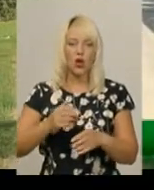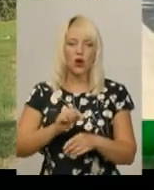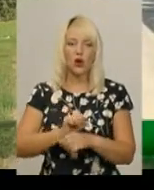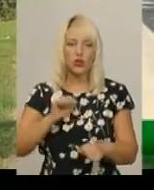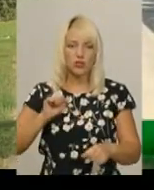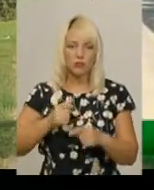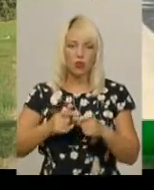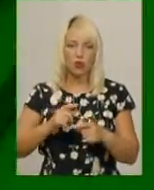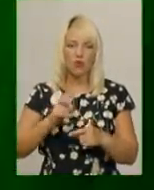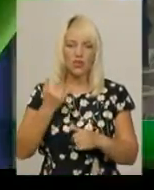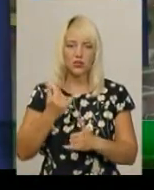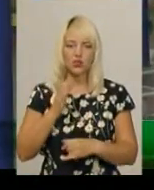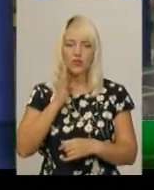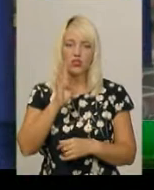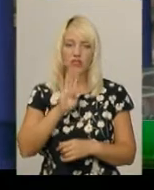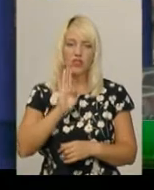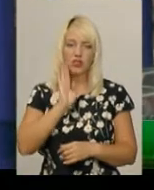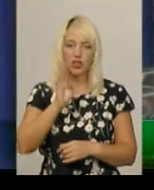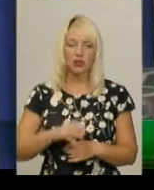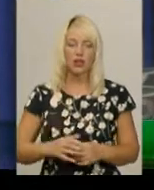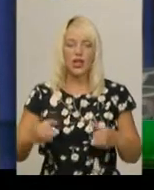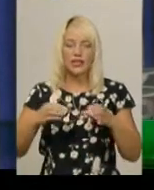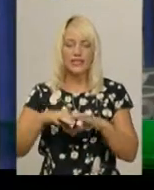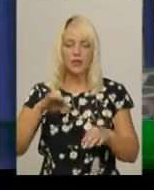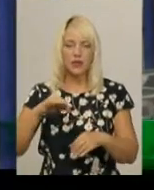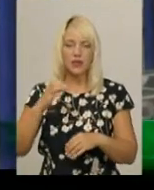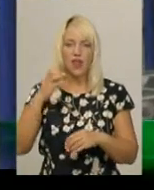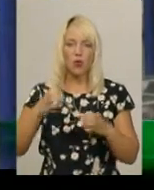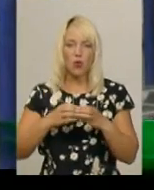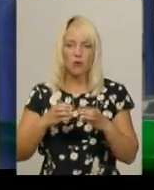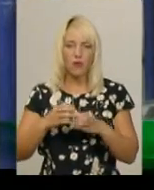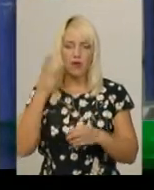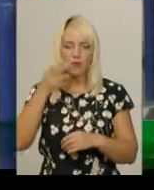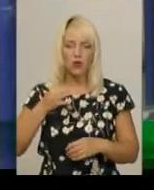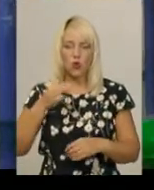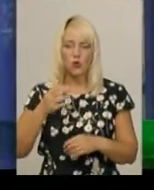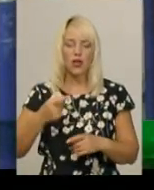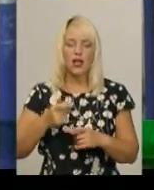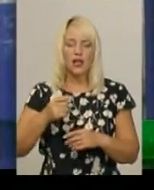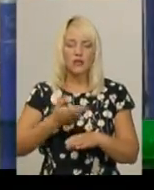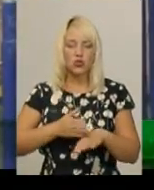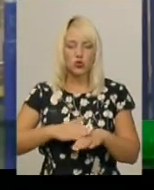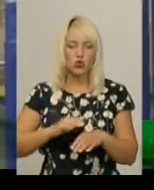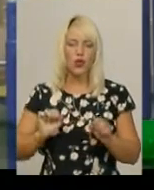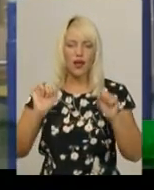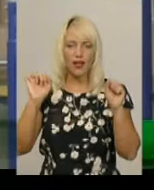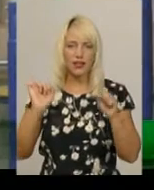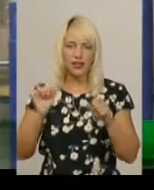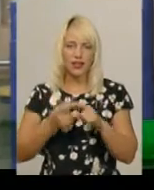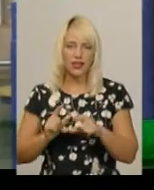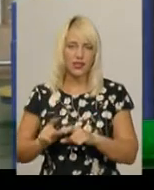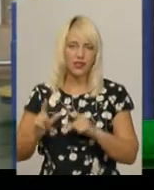о четвертій ранку. Збірна команда Хмельницької області з важкої атлетики виїхала на чемпіонат України серед молоді до 23